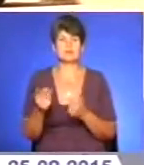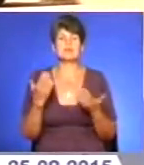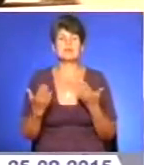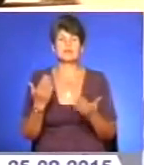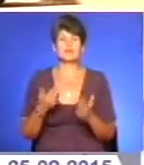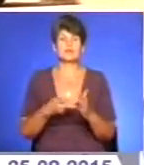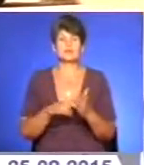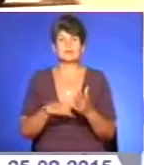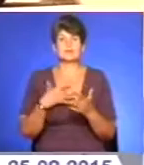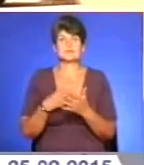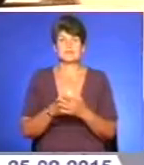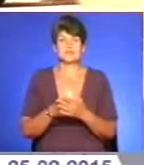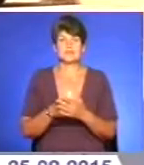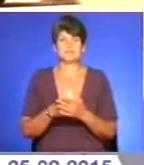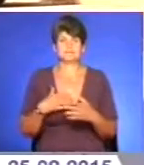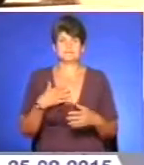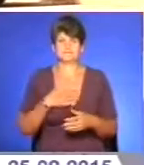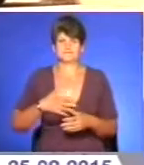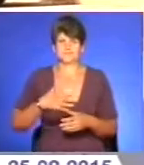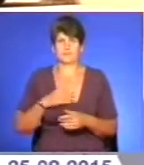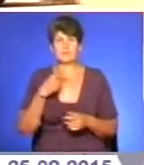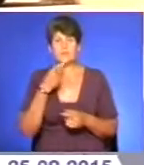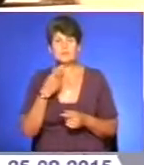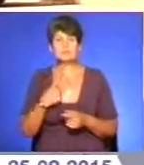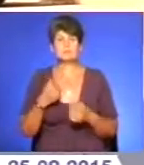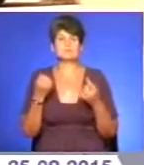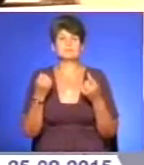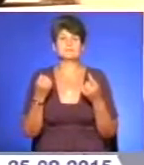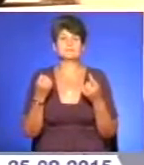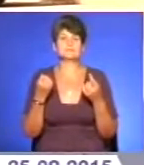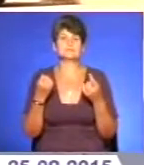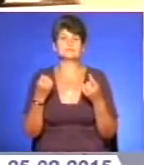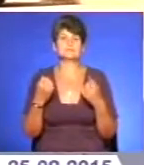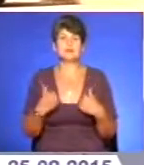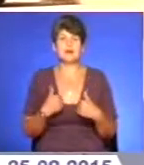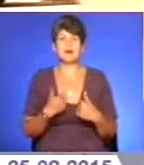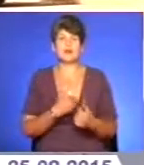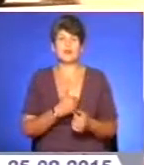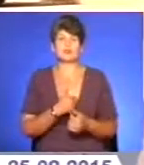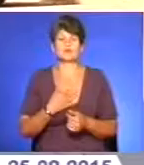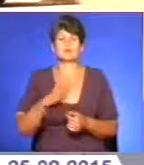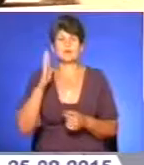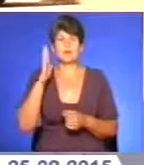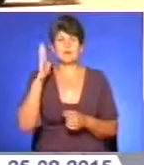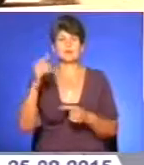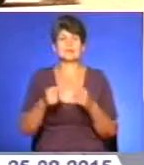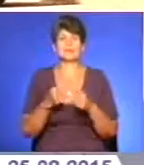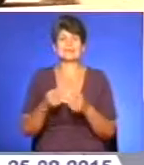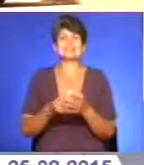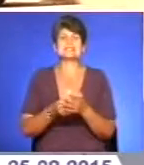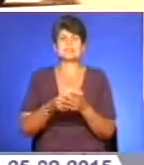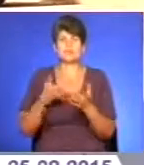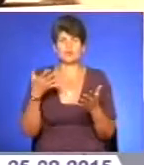в плані своїх емоцій говорити, я хочу, щоб майбутнє покоління цінувало,